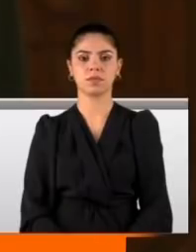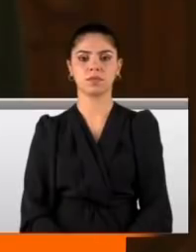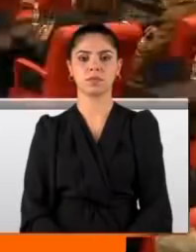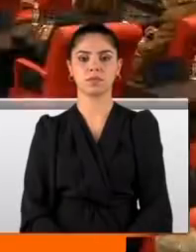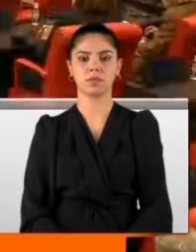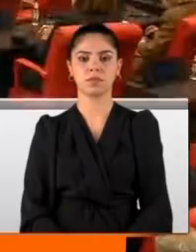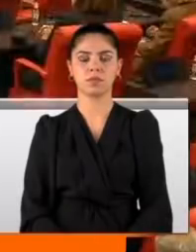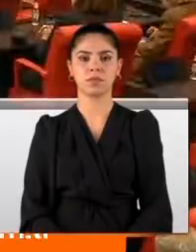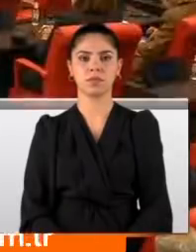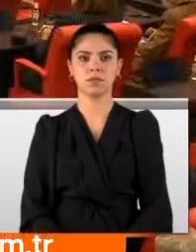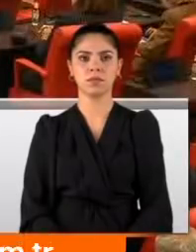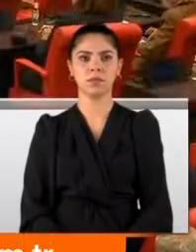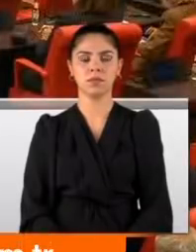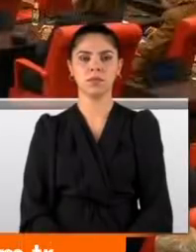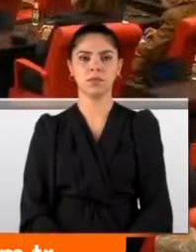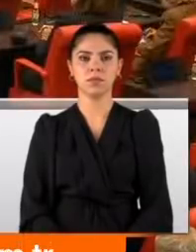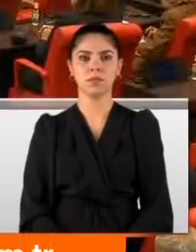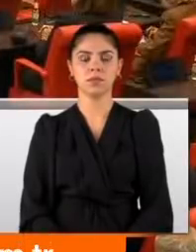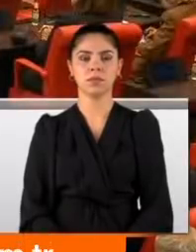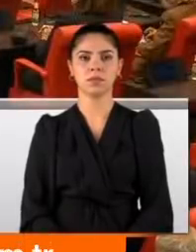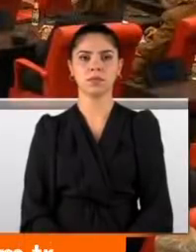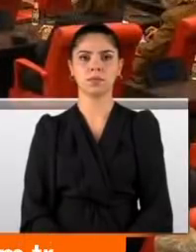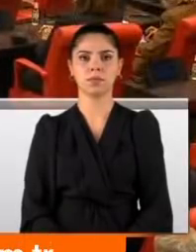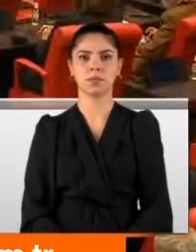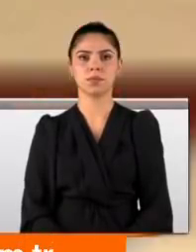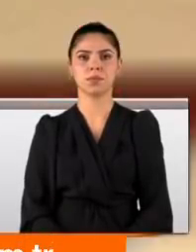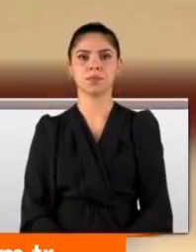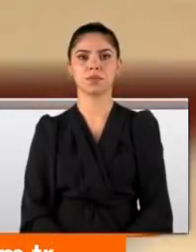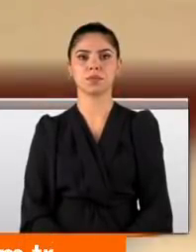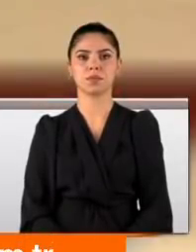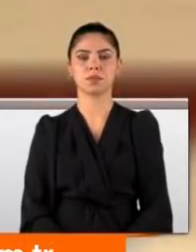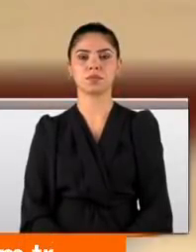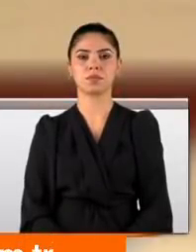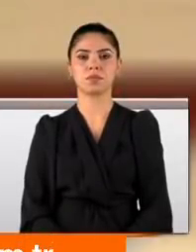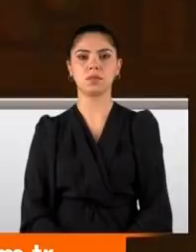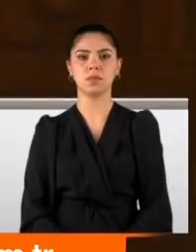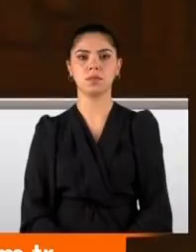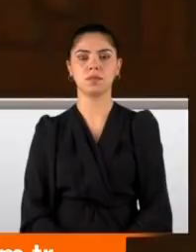ayıp ya ayıp ya. Ya ne yapalım? Efendim bakın. Arkadaşlar.